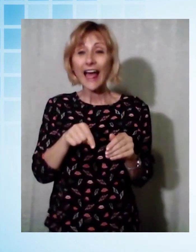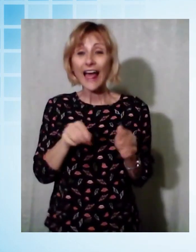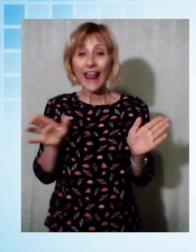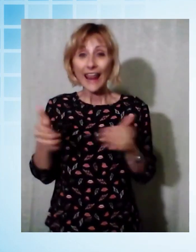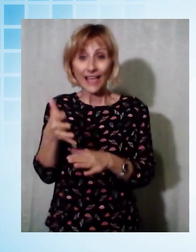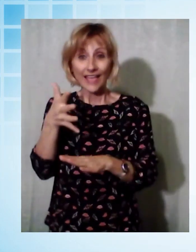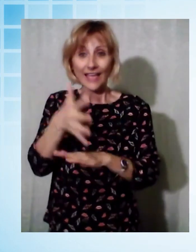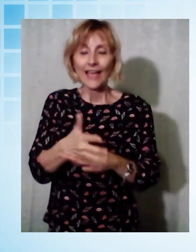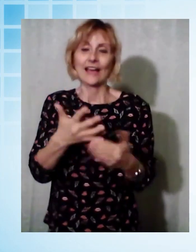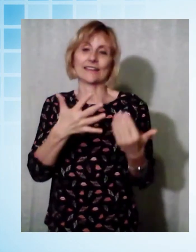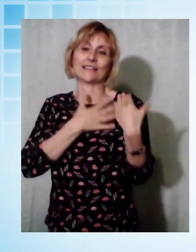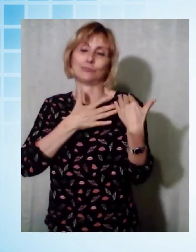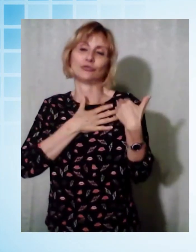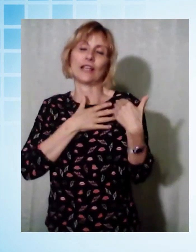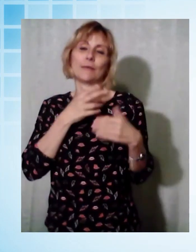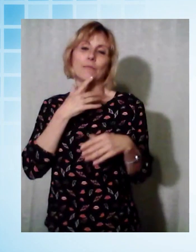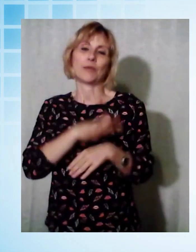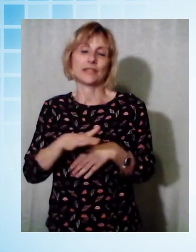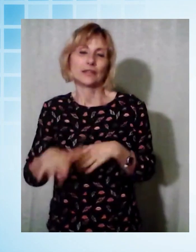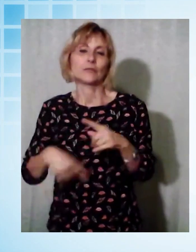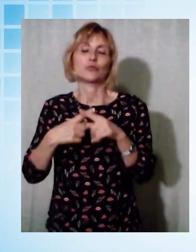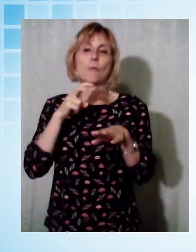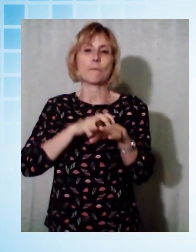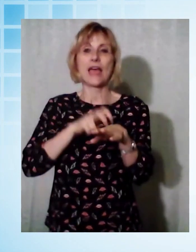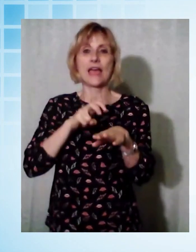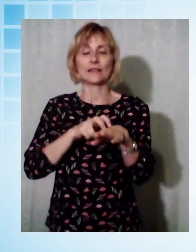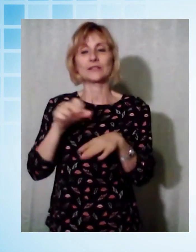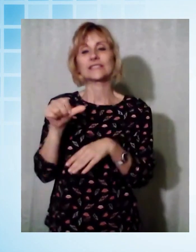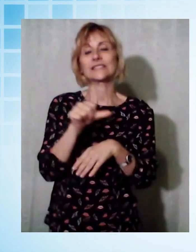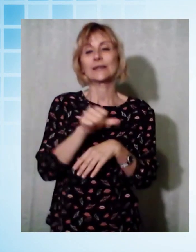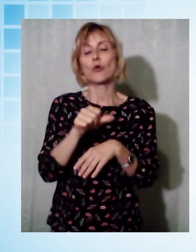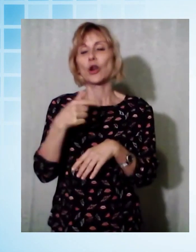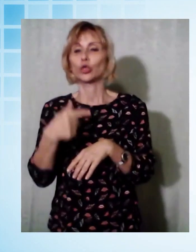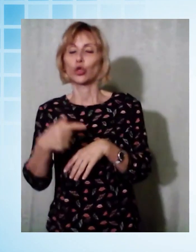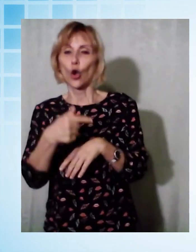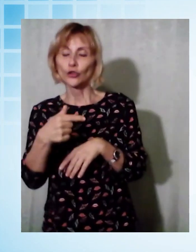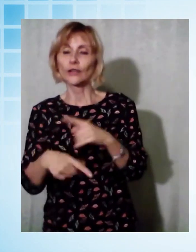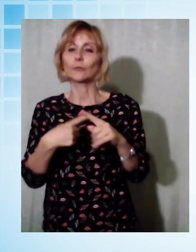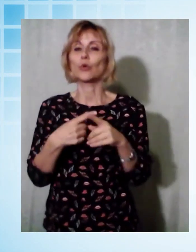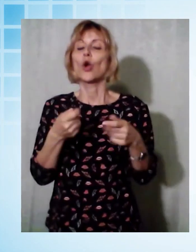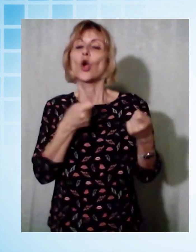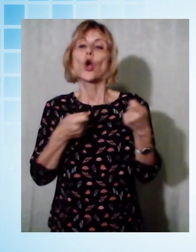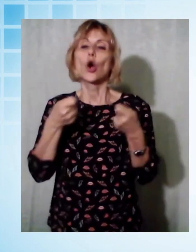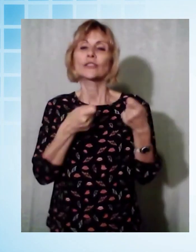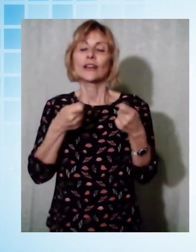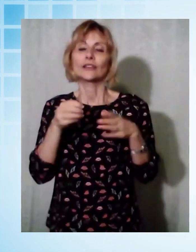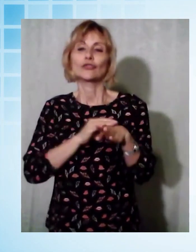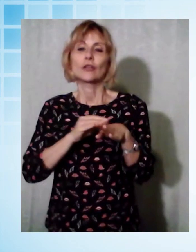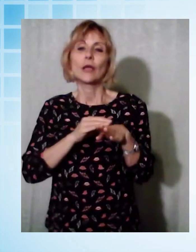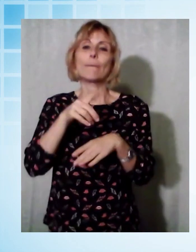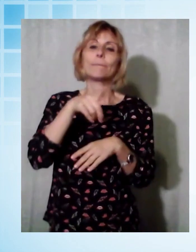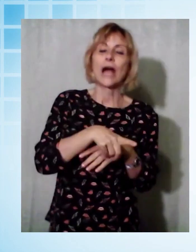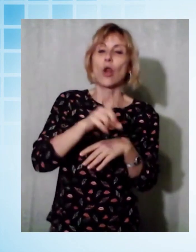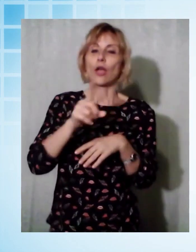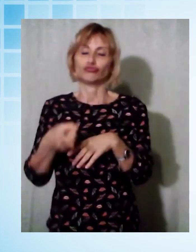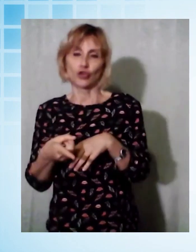Angelina Vaccaro, al medico della stessa struttura Simona Tognetti, alla coordinatrice infermieristica Paola Gianni, presente